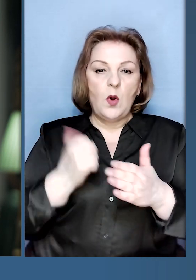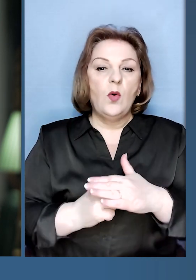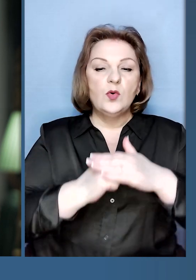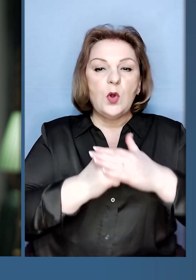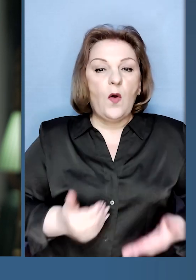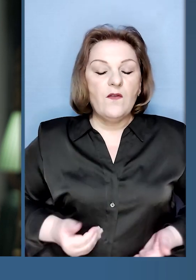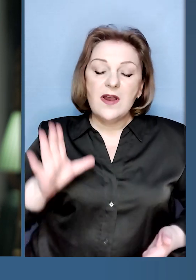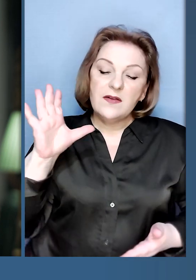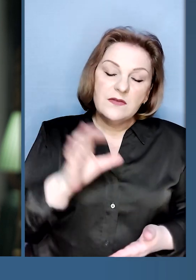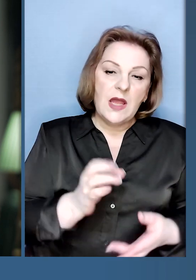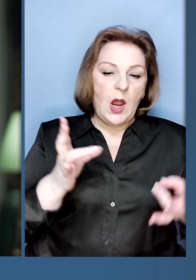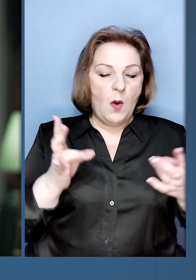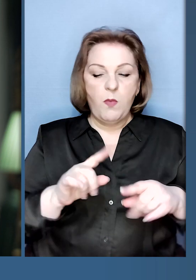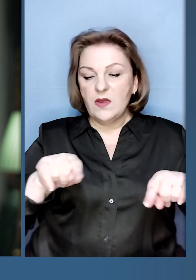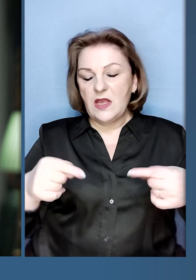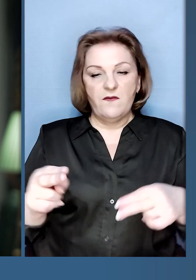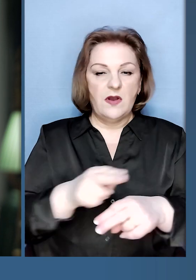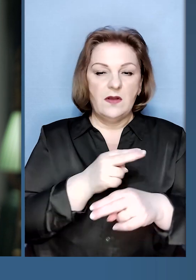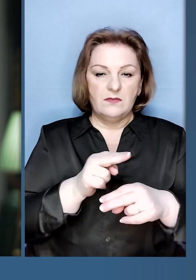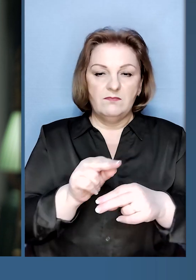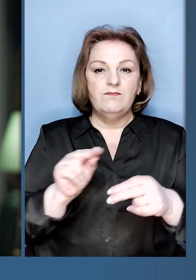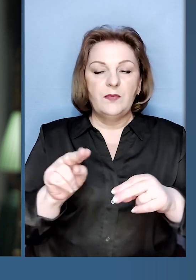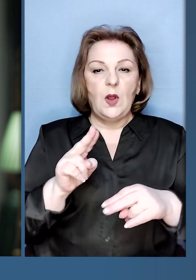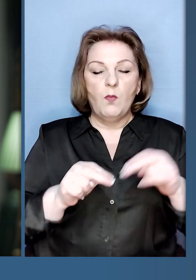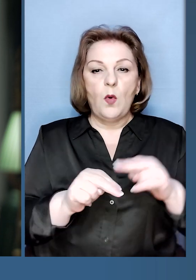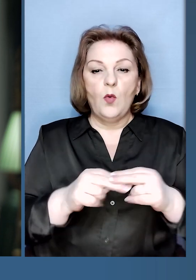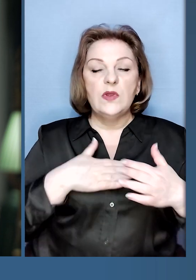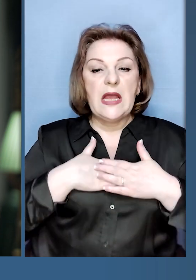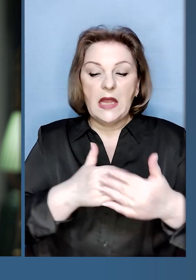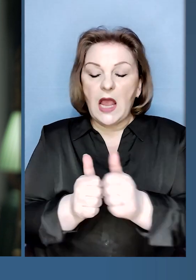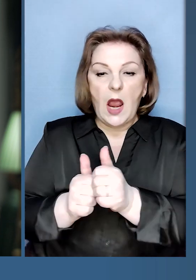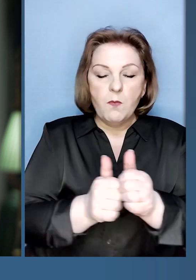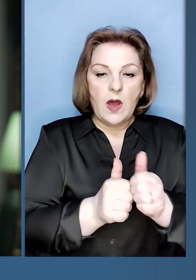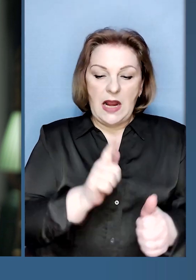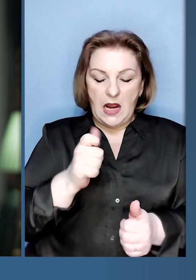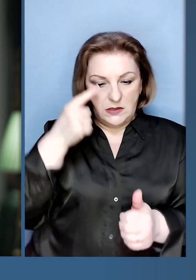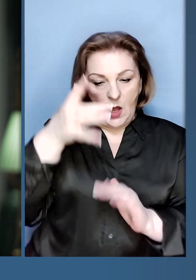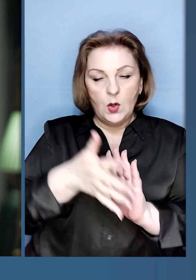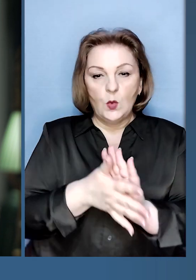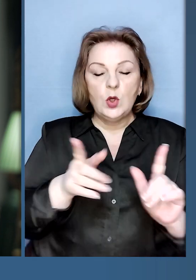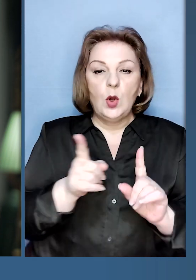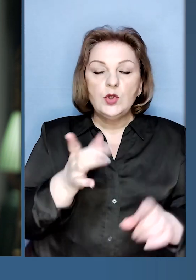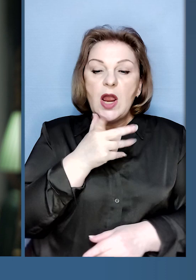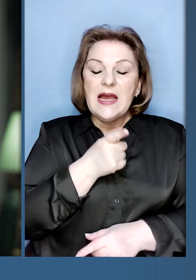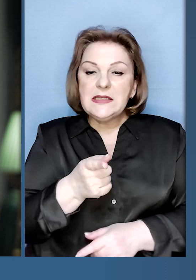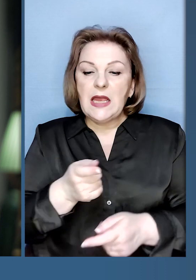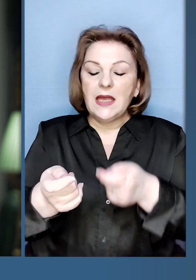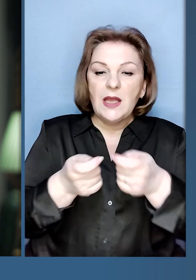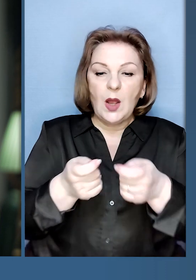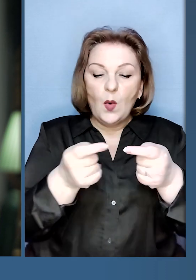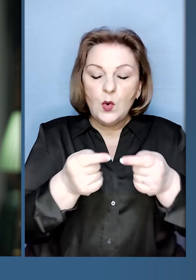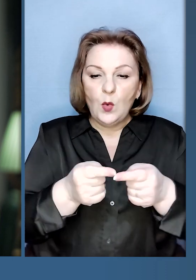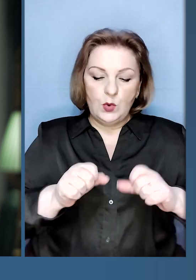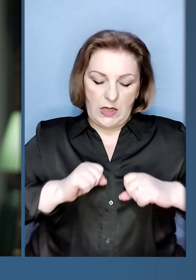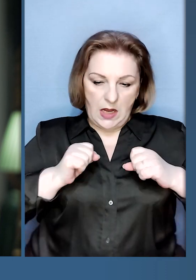основа життя. Все це потрібно відбудовувати. І я дякую партнерам за розуміння, що час і